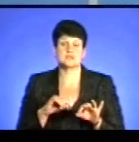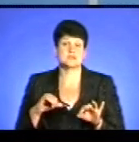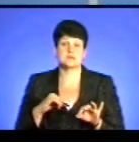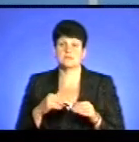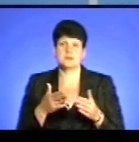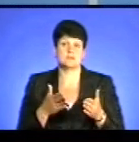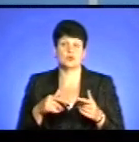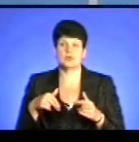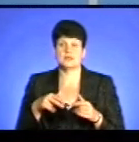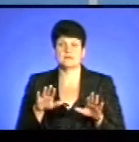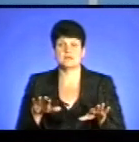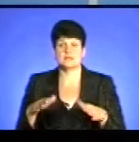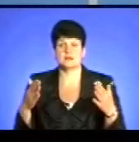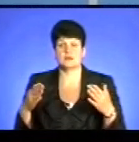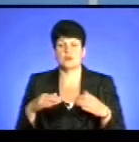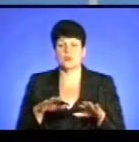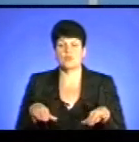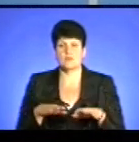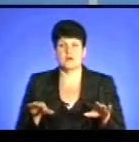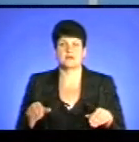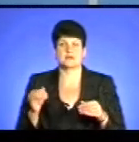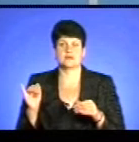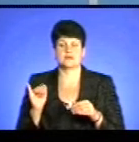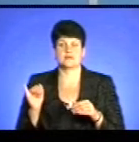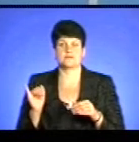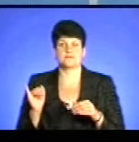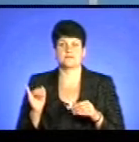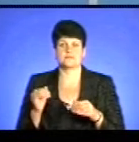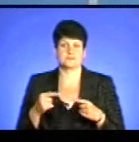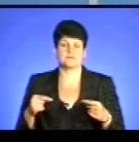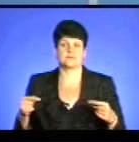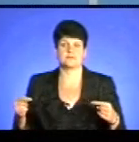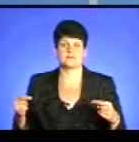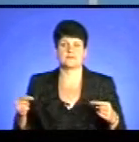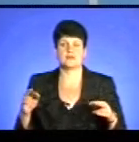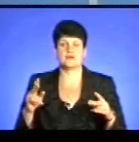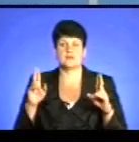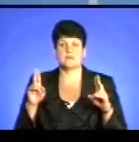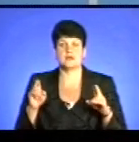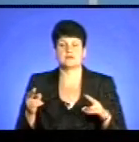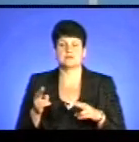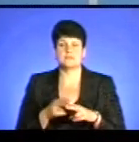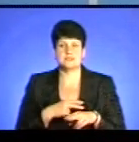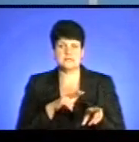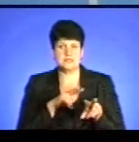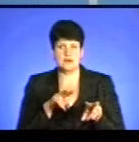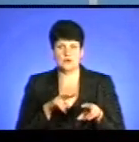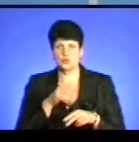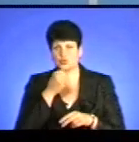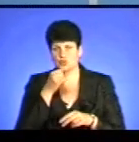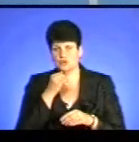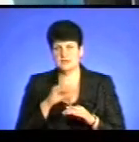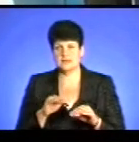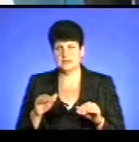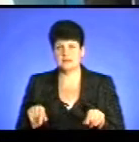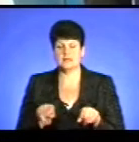відвідувати місця для купання, відбувати на річку, ставочок та інше. Як правило, без нагляду дорослих діти